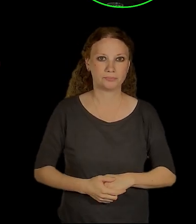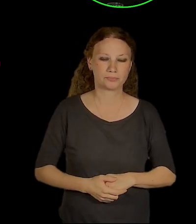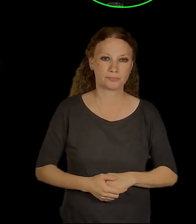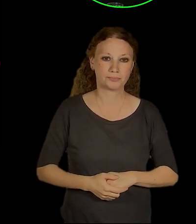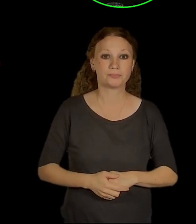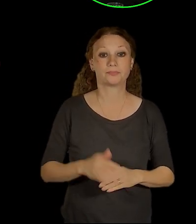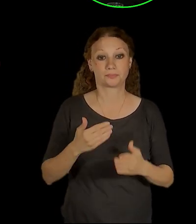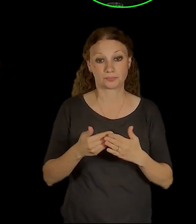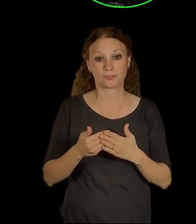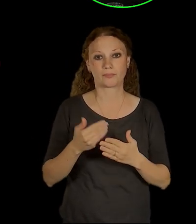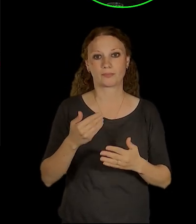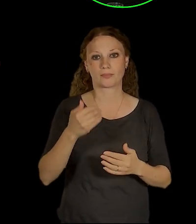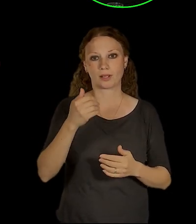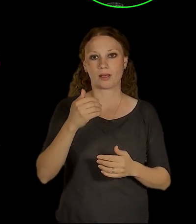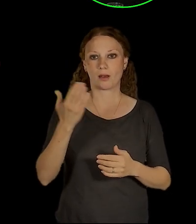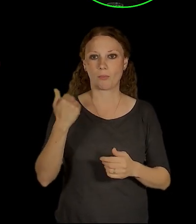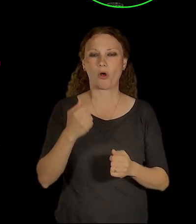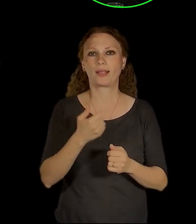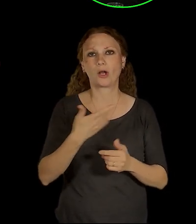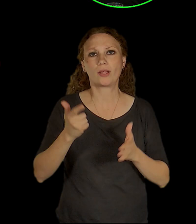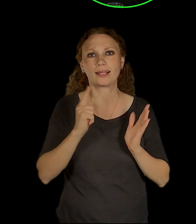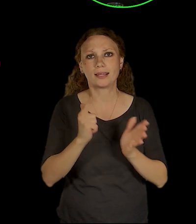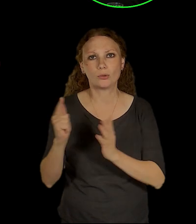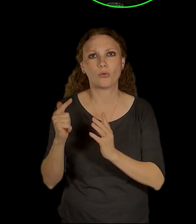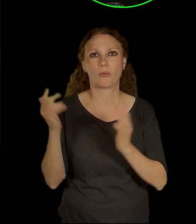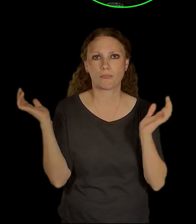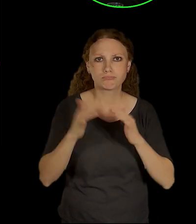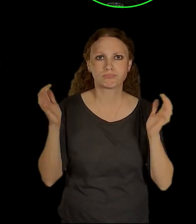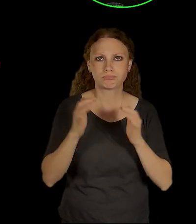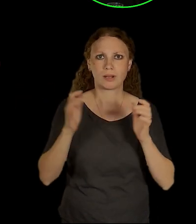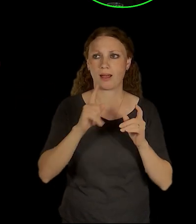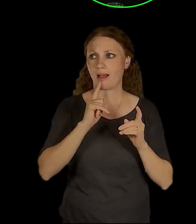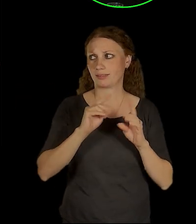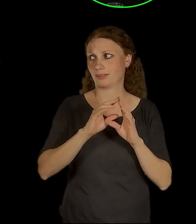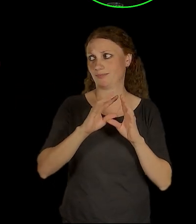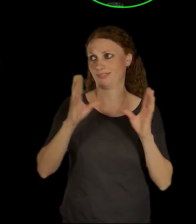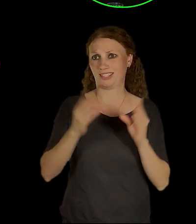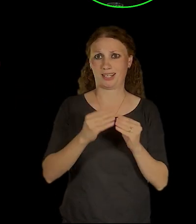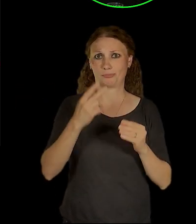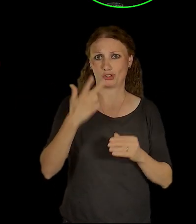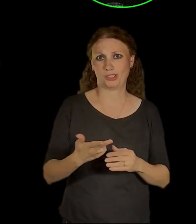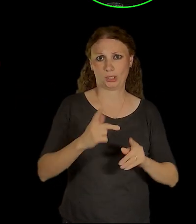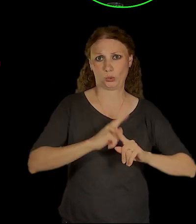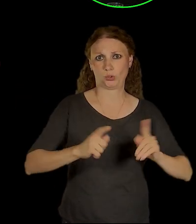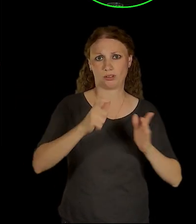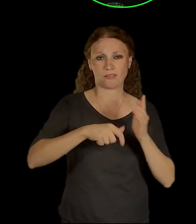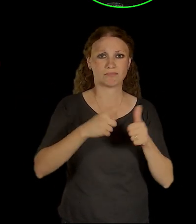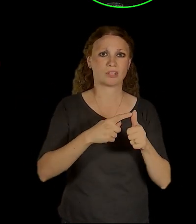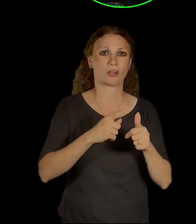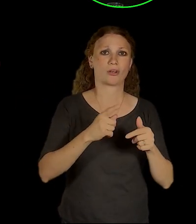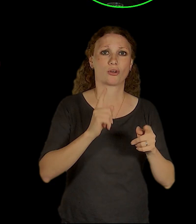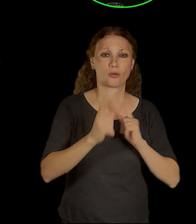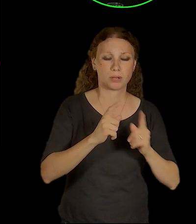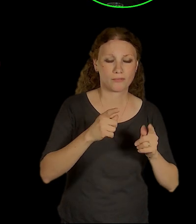několik týdnů ze zástupci asi 30 stran od dopravních podniků po soukromého